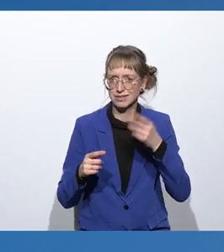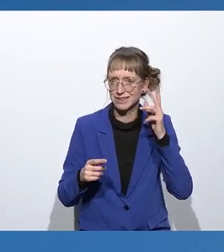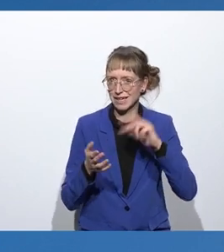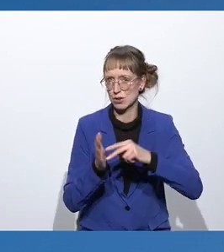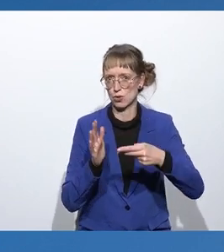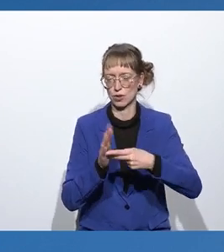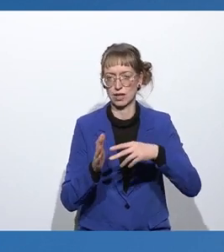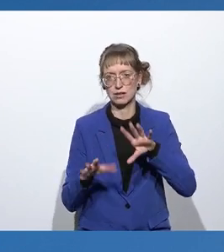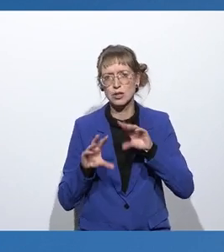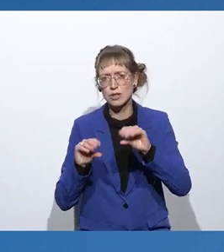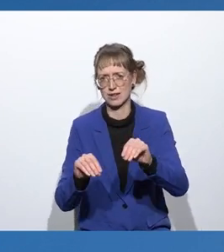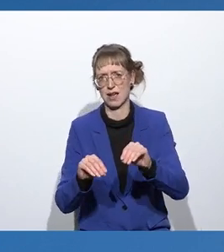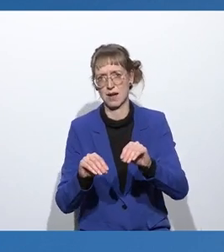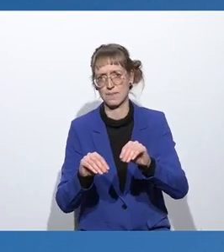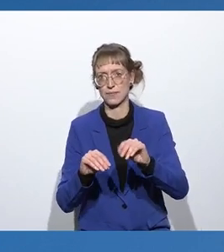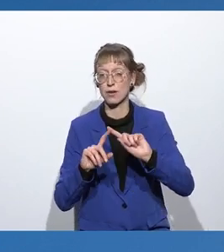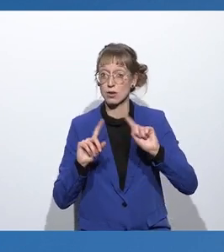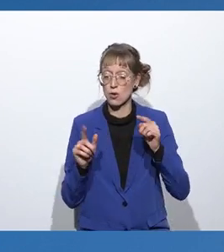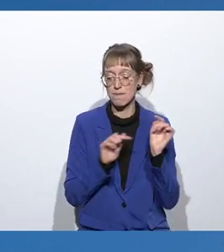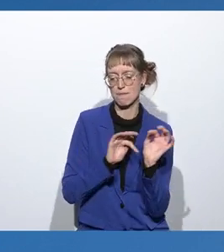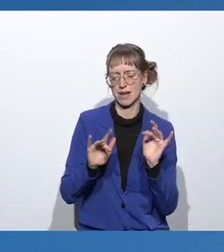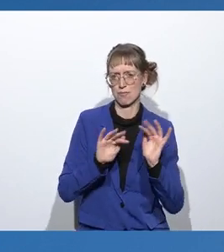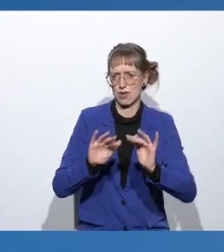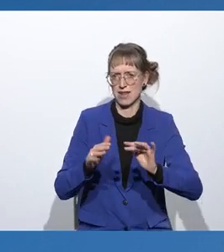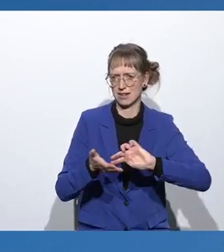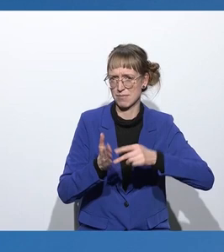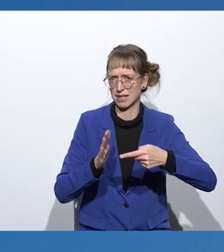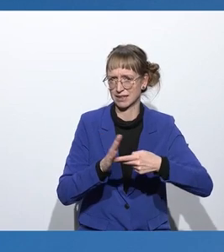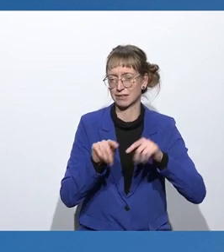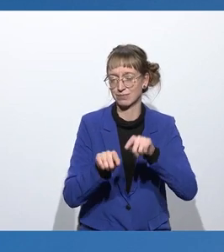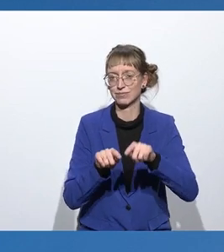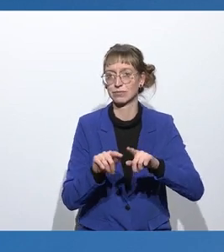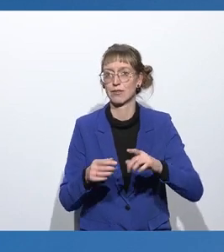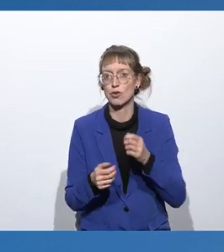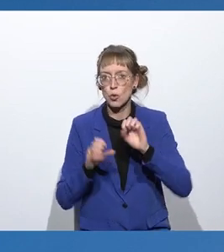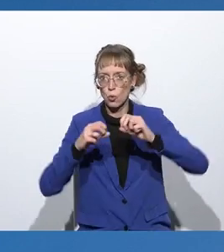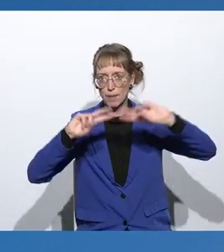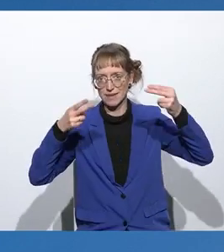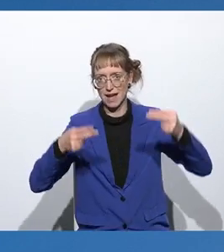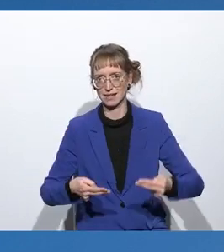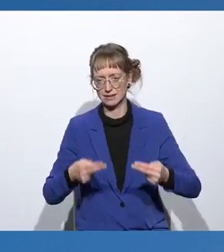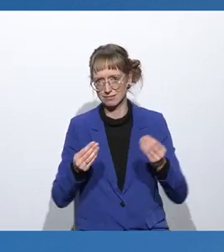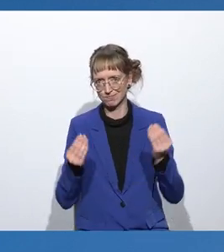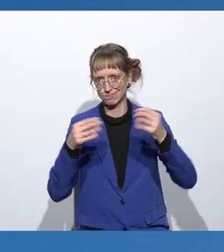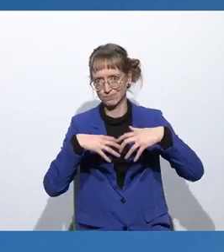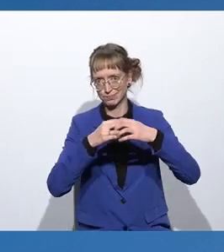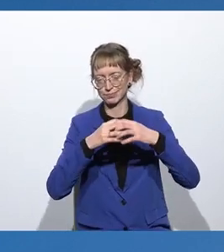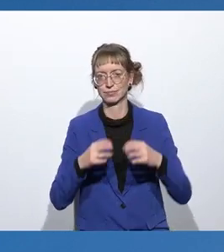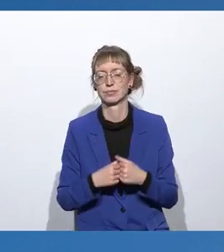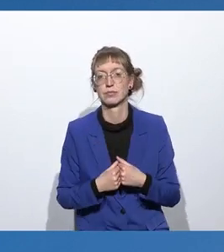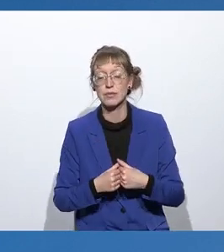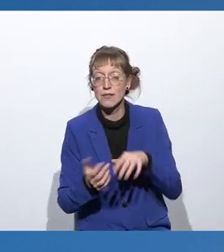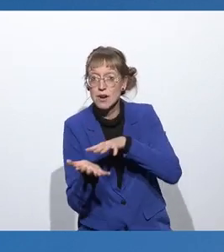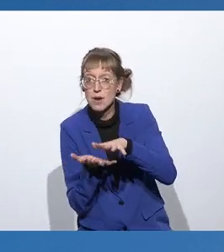sowie teilweise manipulierende Praktiken bei der Webseitengestaltung. Verbraucherinnen und